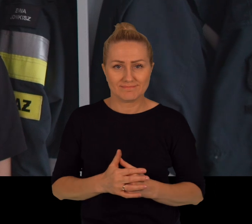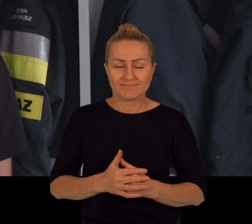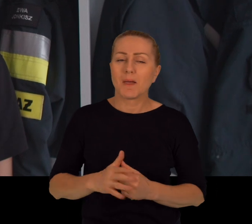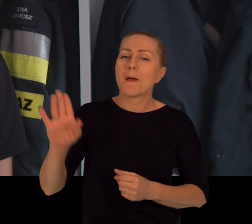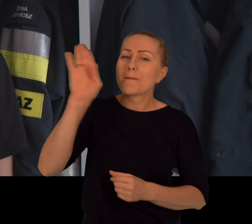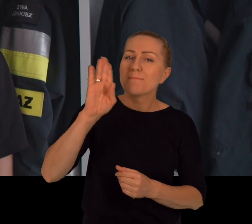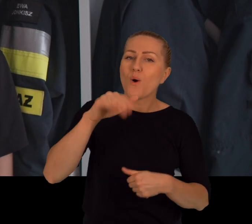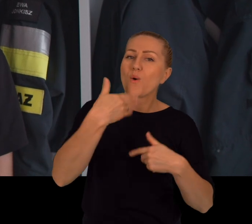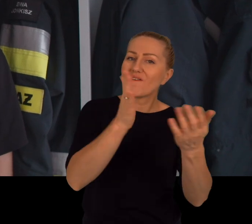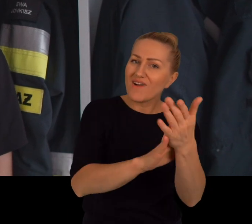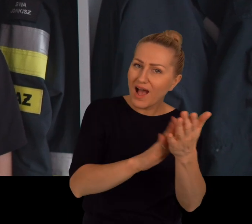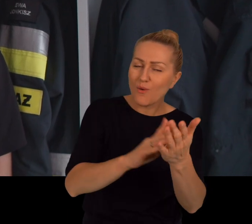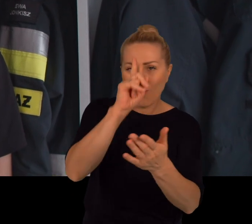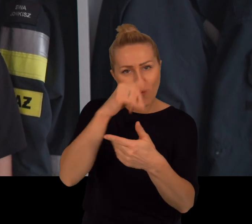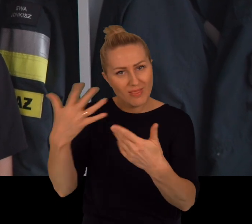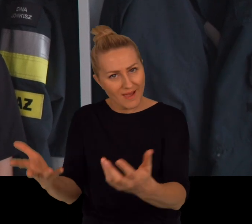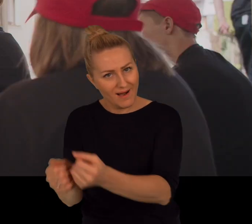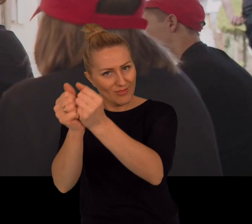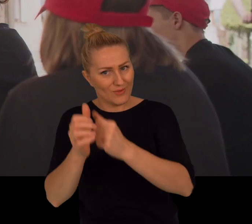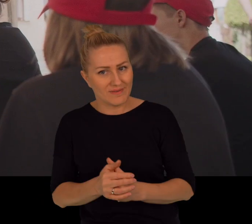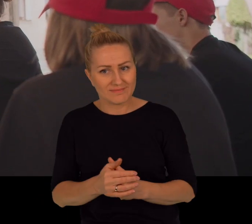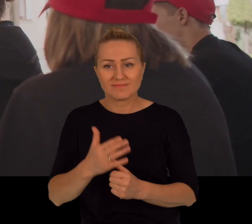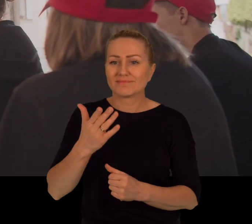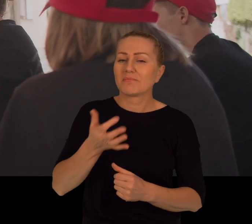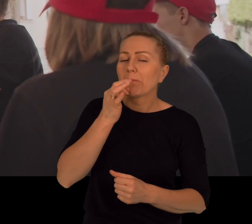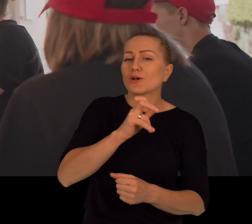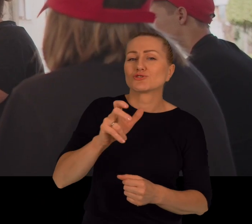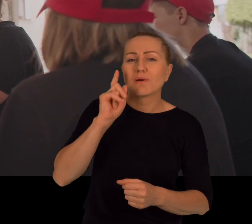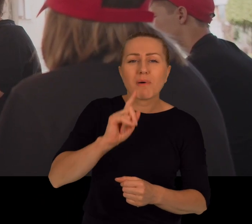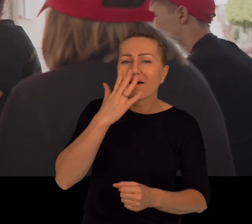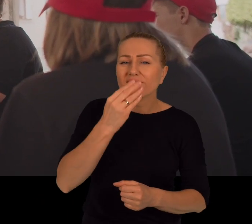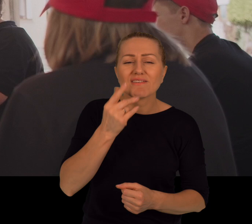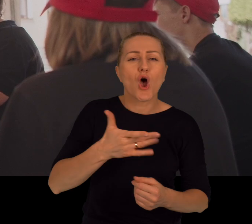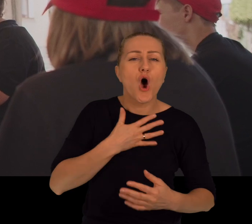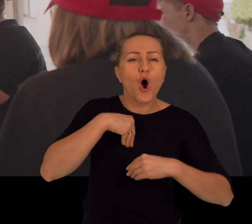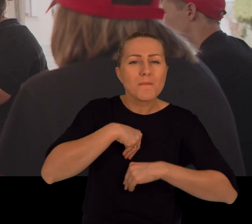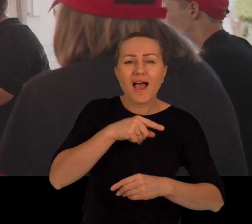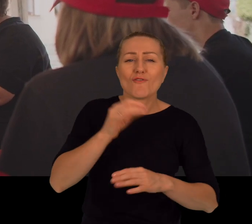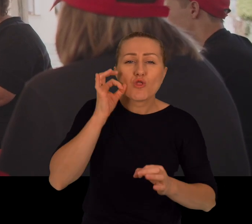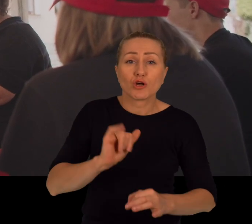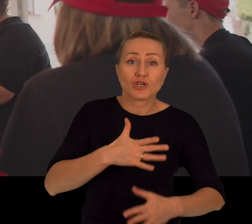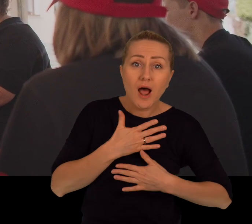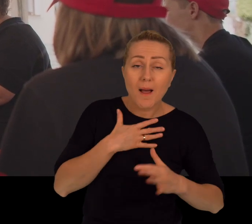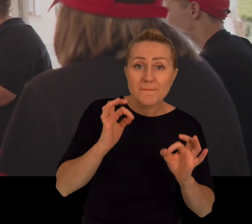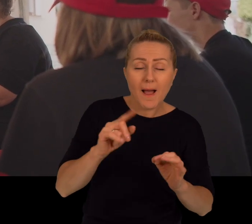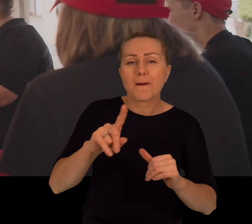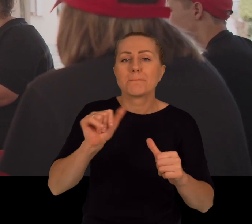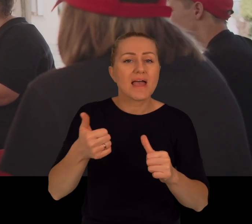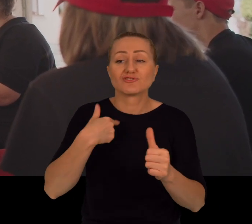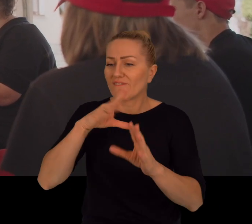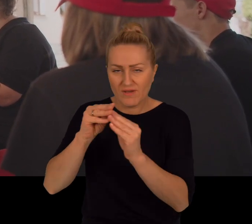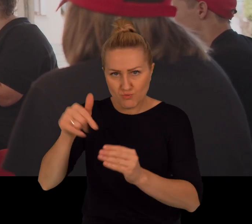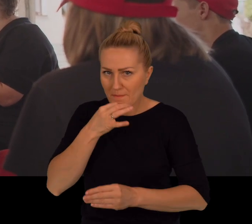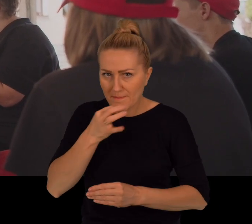Bogu na chwałę, ludziom na ratunek. Jakie są objawy, czy się dobrze oddycha, czy źle? Rozumiem, musimy o wszystko zapytać. Symptomy.